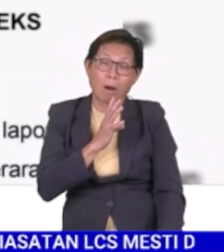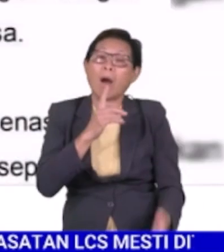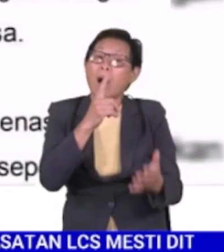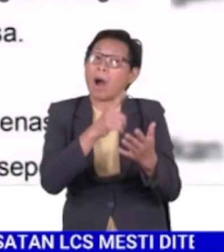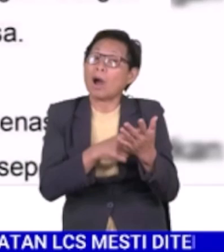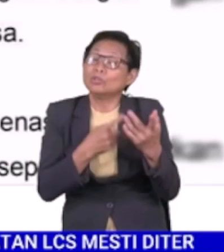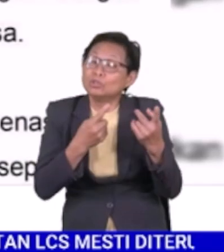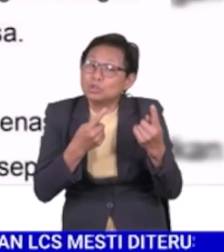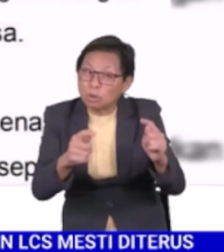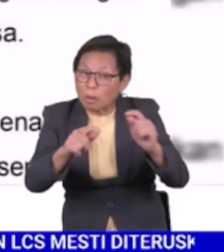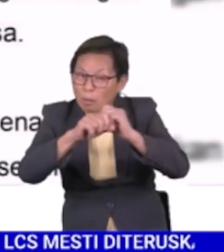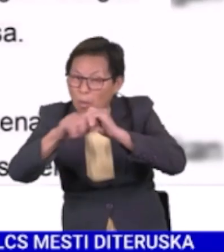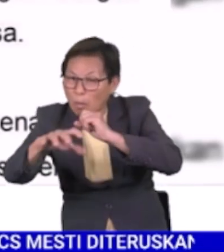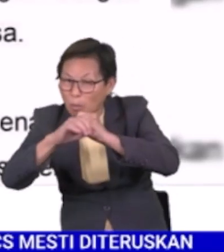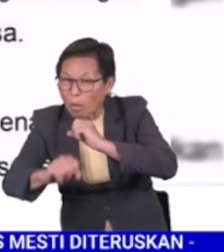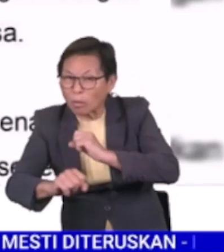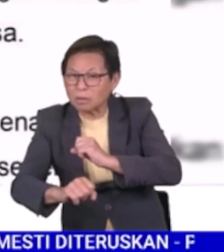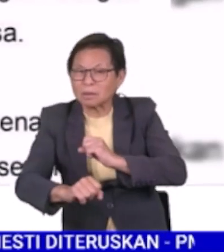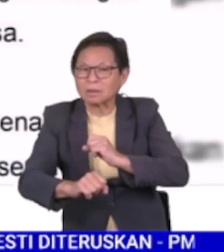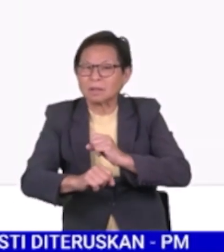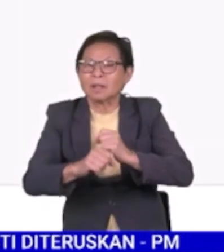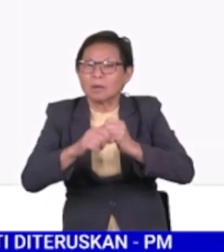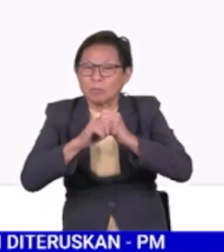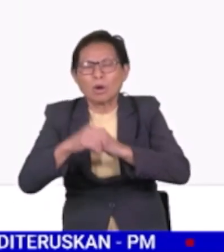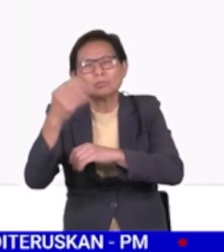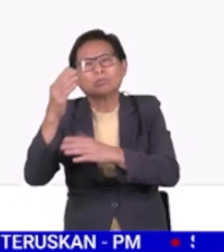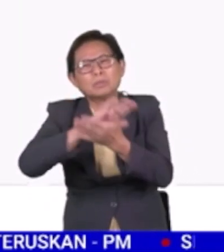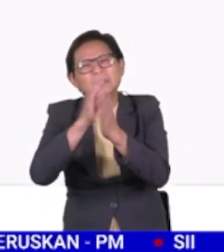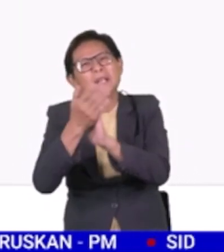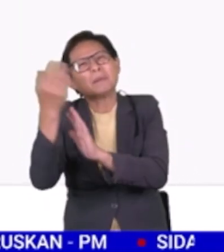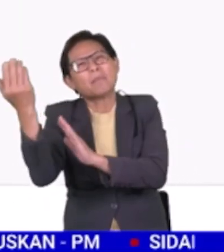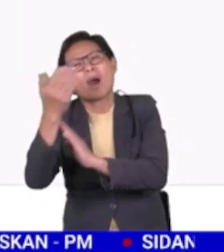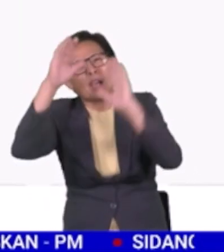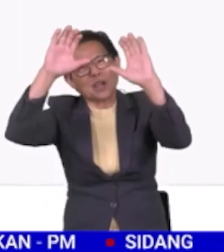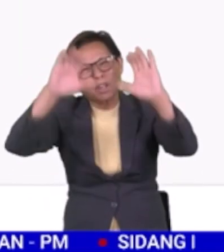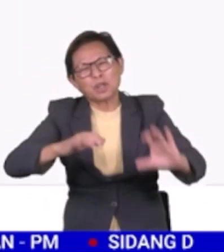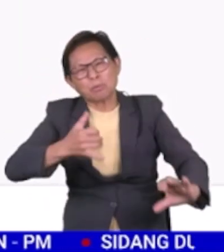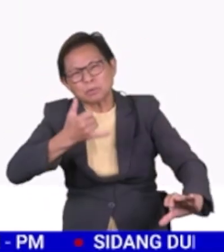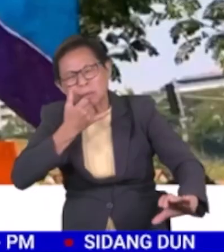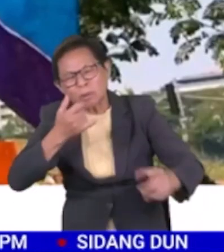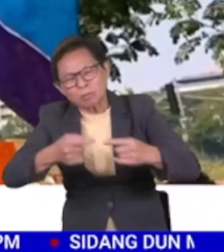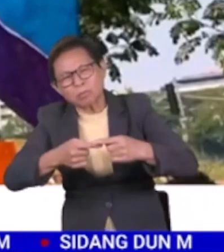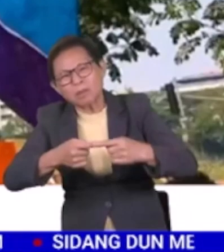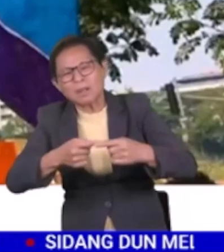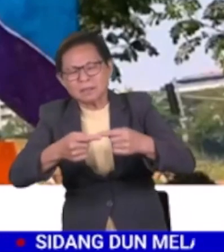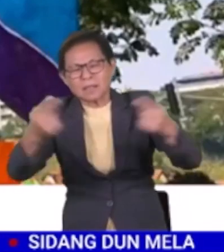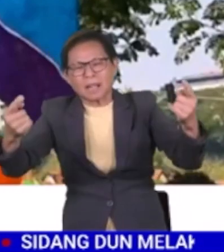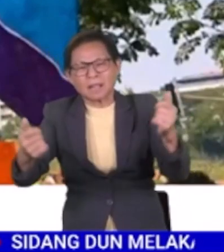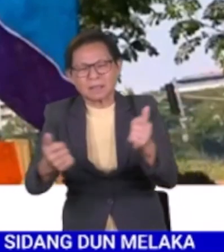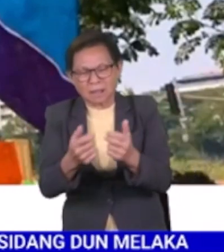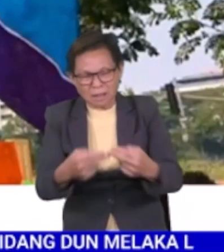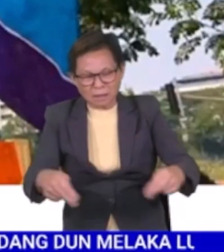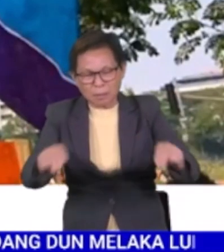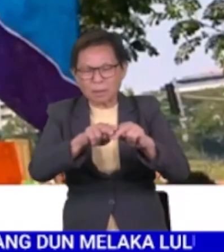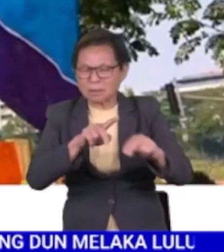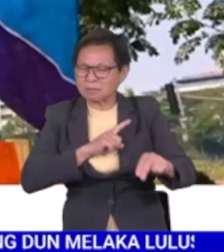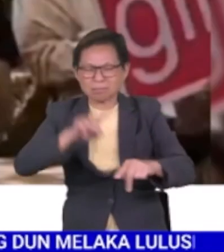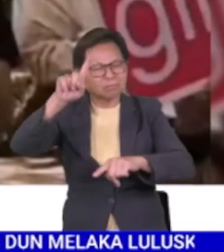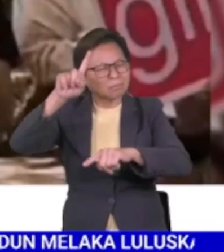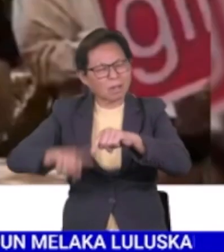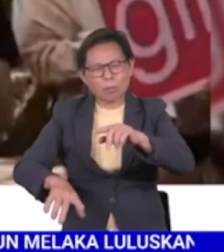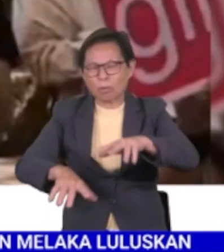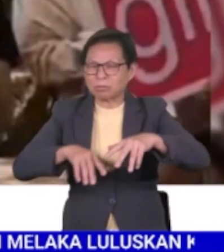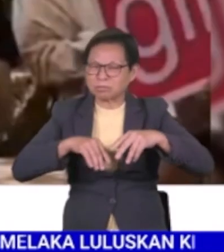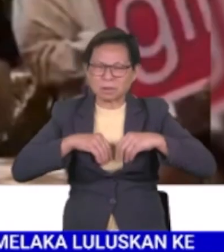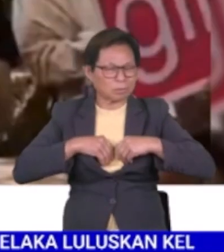sebarang usaha untuk mempromosi serta menomalisasikan gaya hidup sonsang yang bercanggah dengan nilai Islam tidak boleh diterima sama